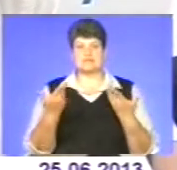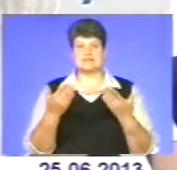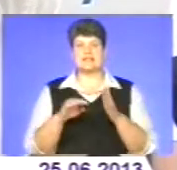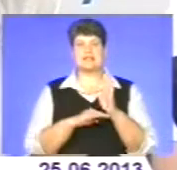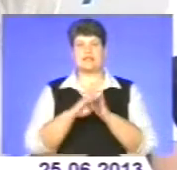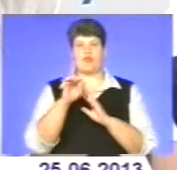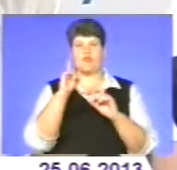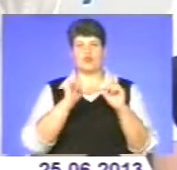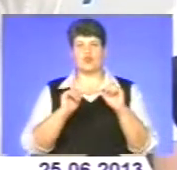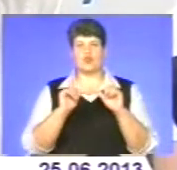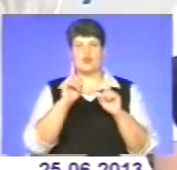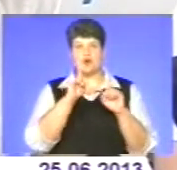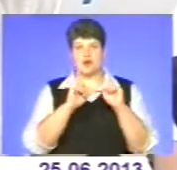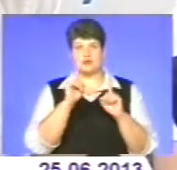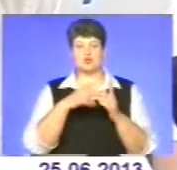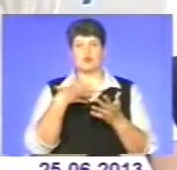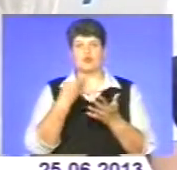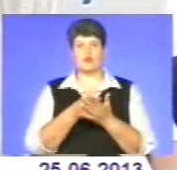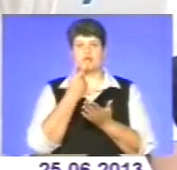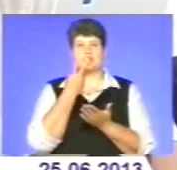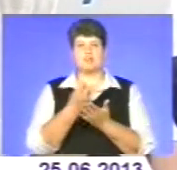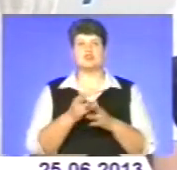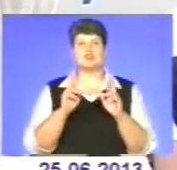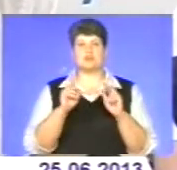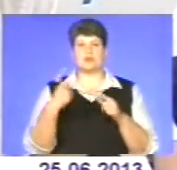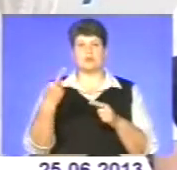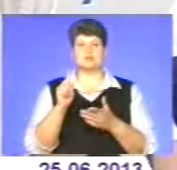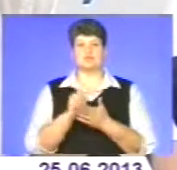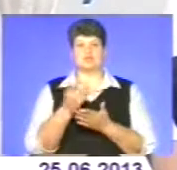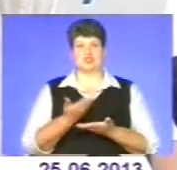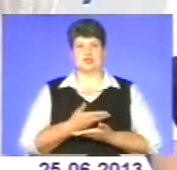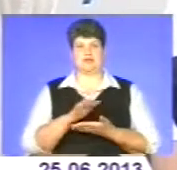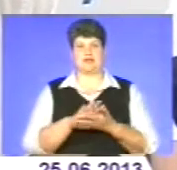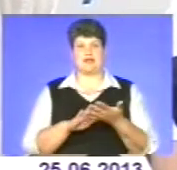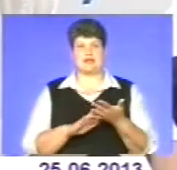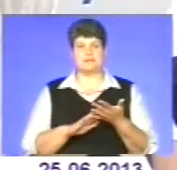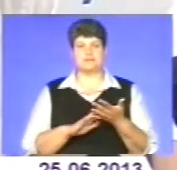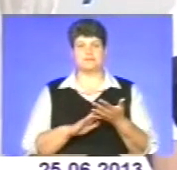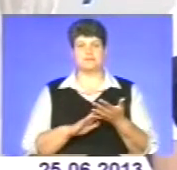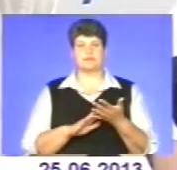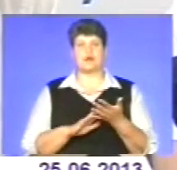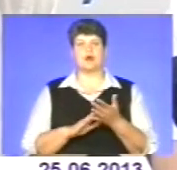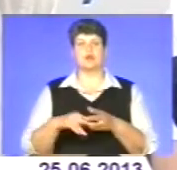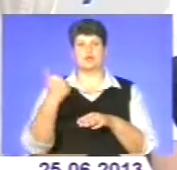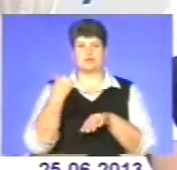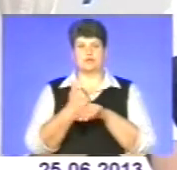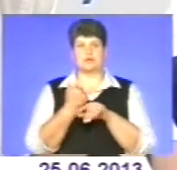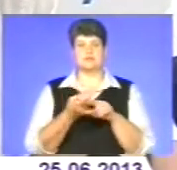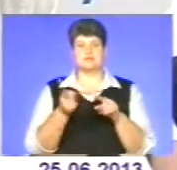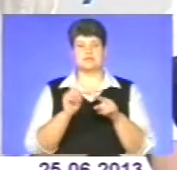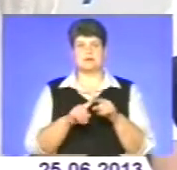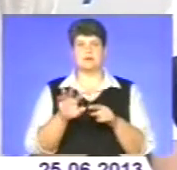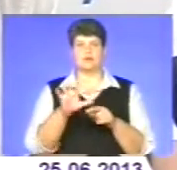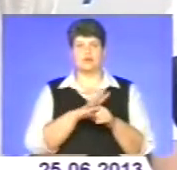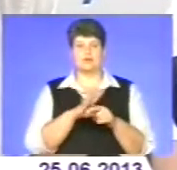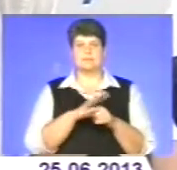президента, на Кабмін. Тобто, своє бачення, як повинна область жити далі. Але основою цієї концепції, цих пропозицій було